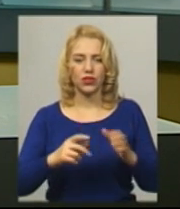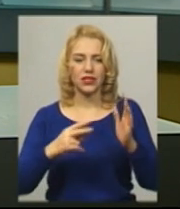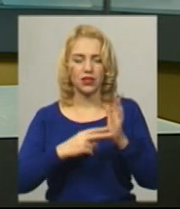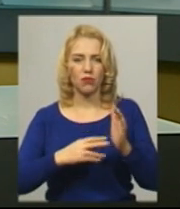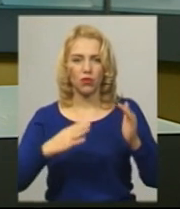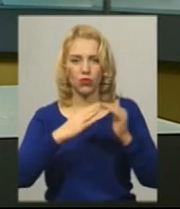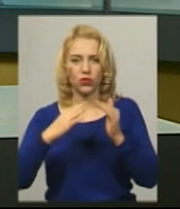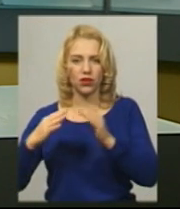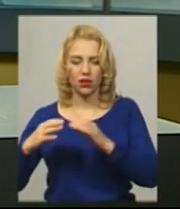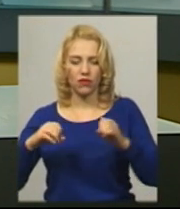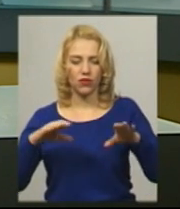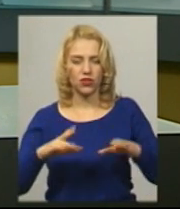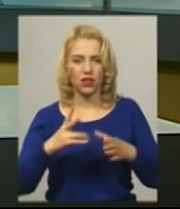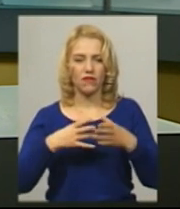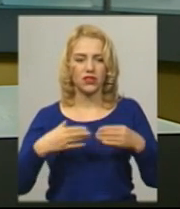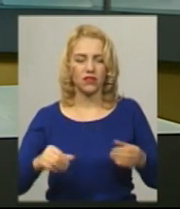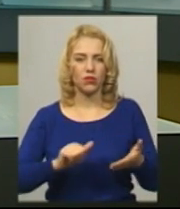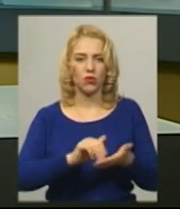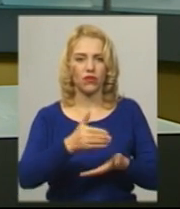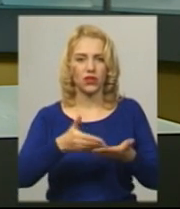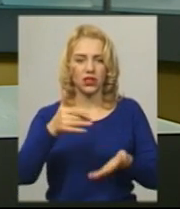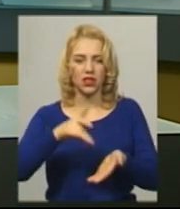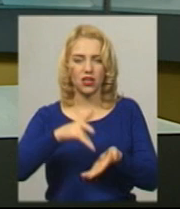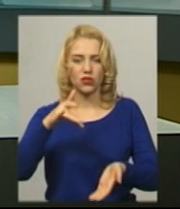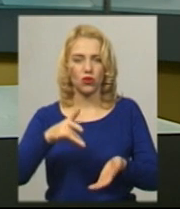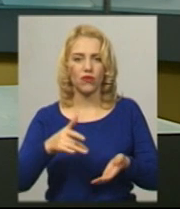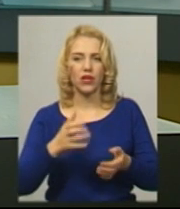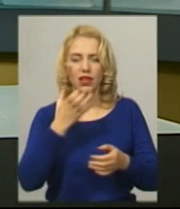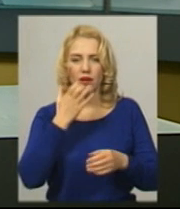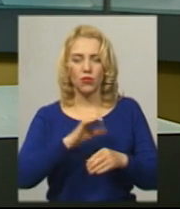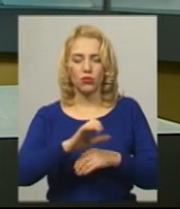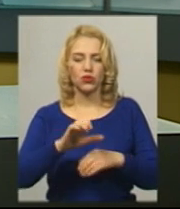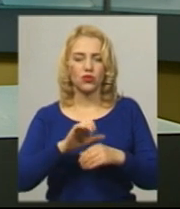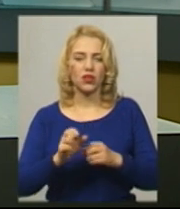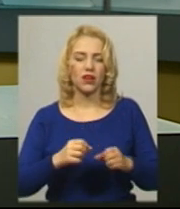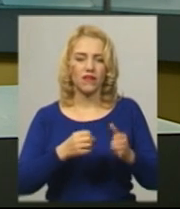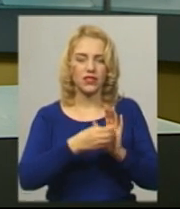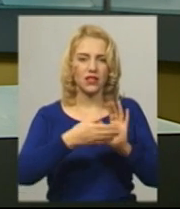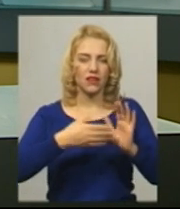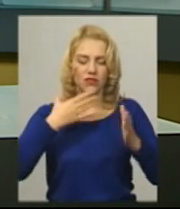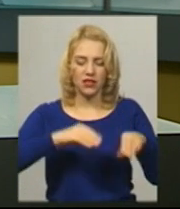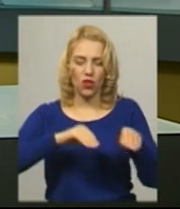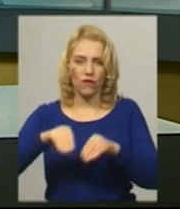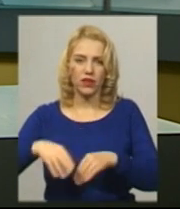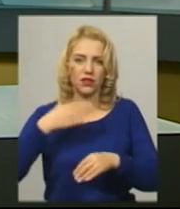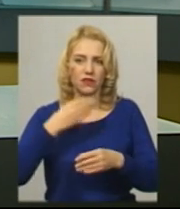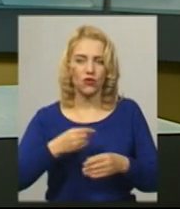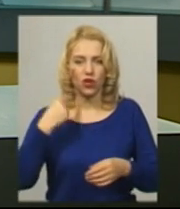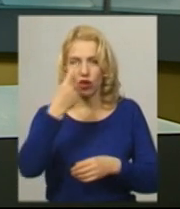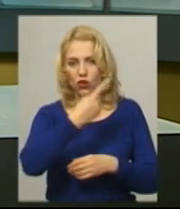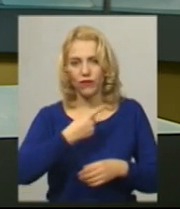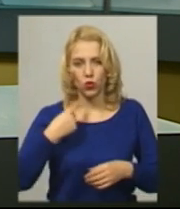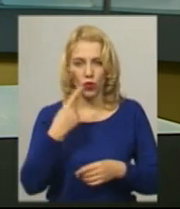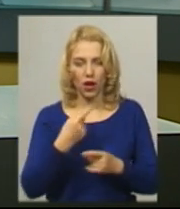будинків навесні вирішили відмовитись від централізованого теплопостачання та встановити індивідуальне. Міська влада та усі комунальні